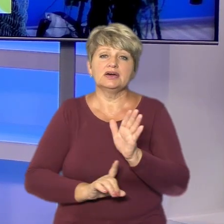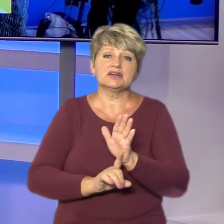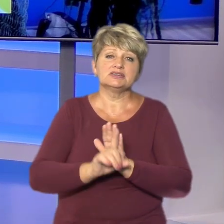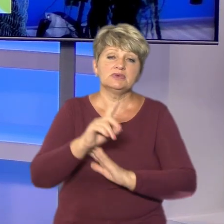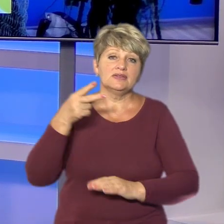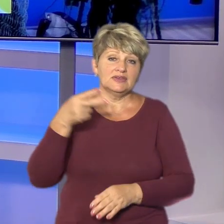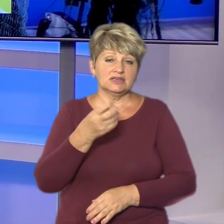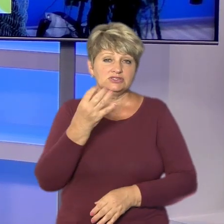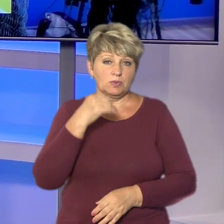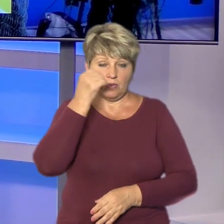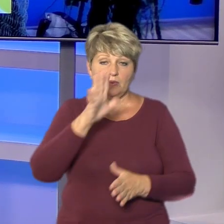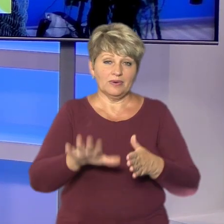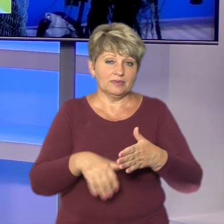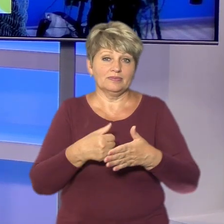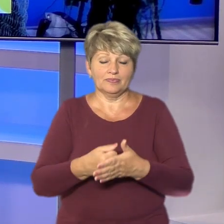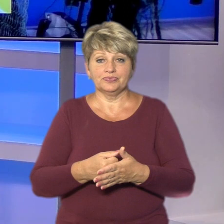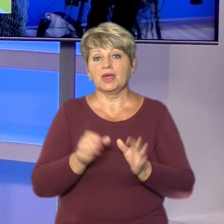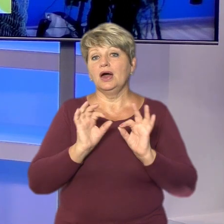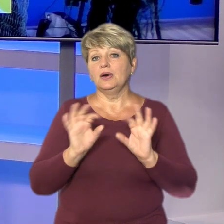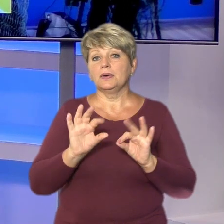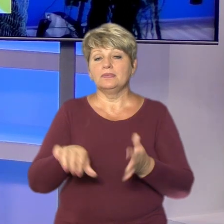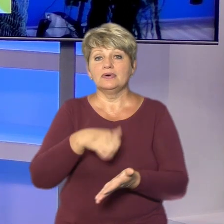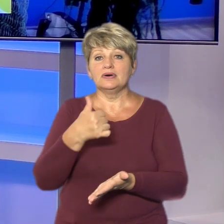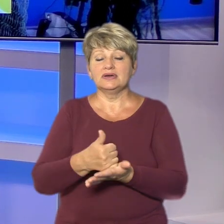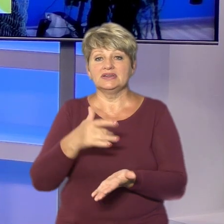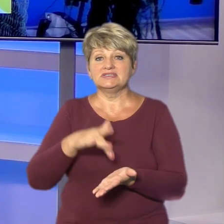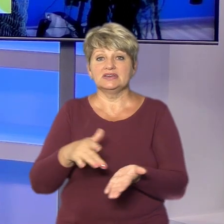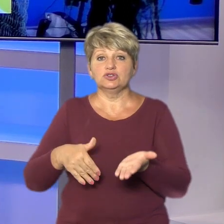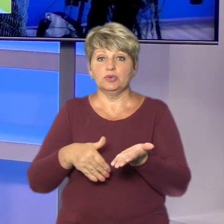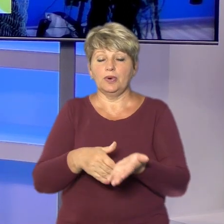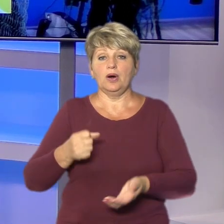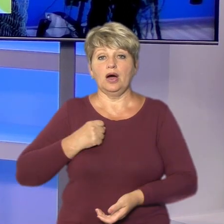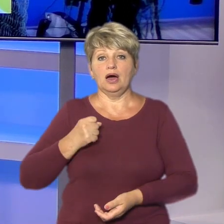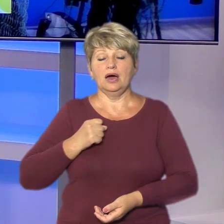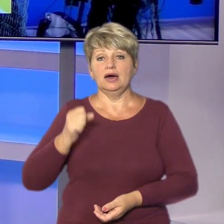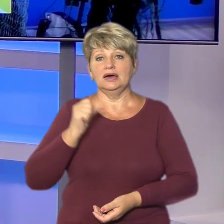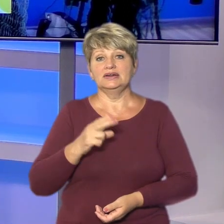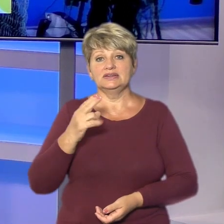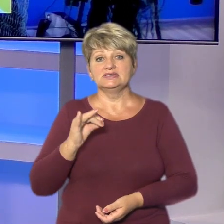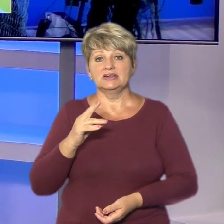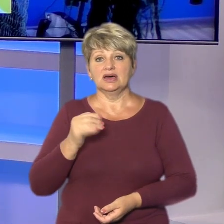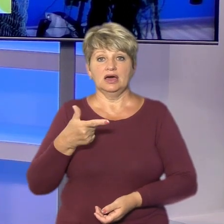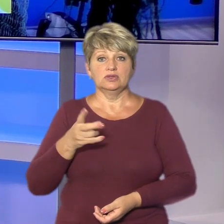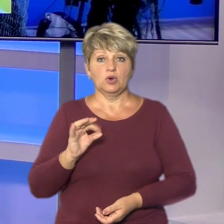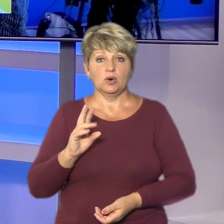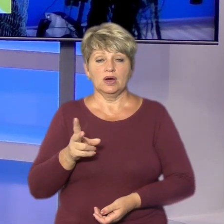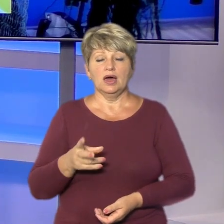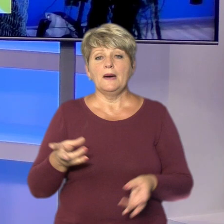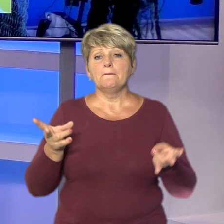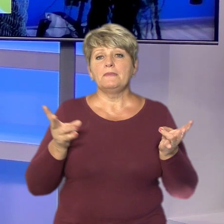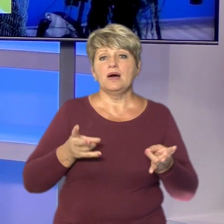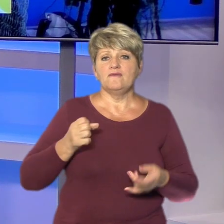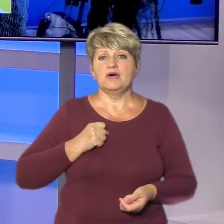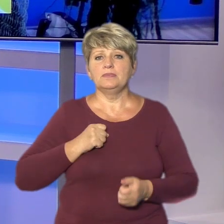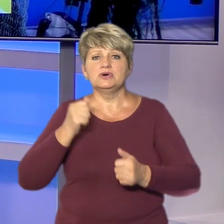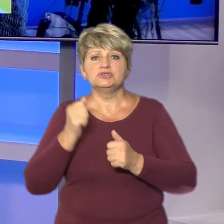у 2014-му, розповіла голова Центру допомоги армії Оксана Циганок. Каже, потреба військових